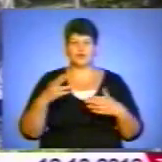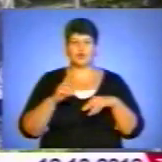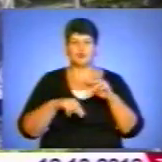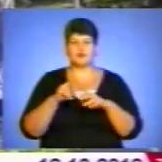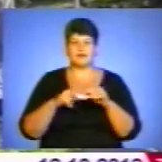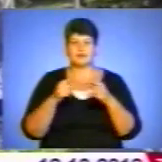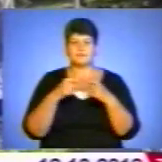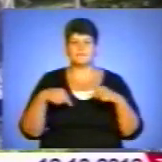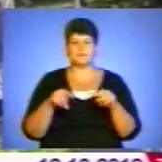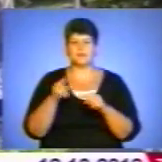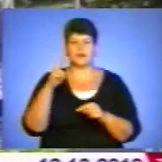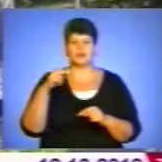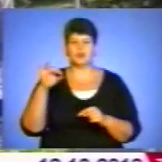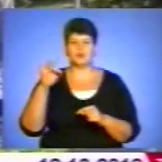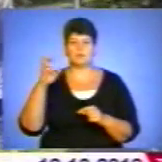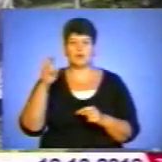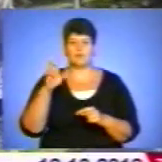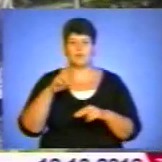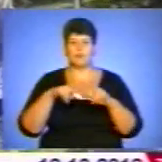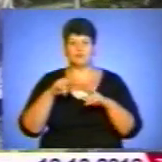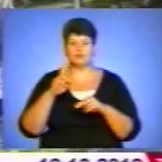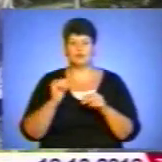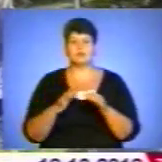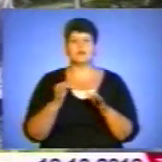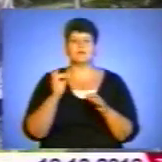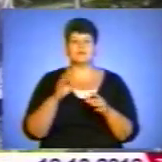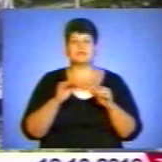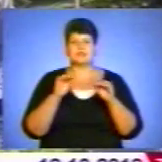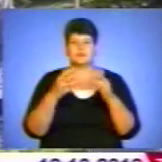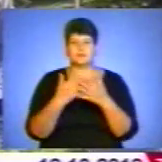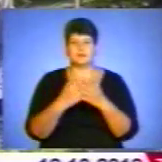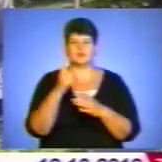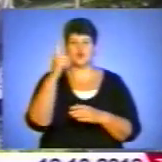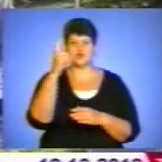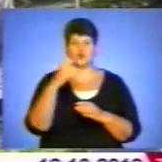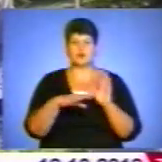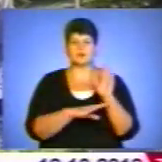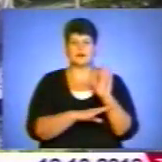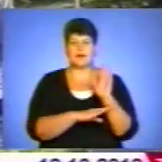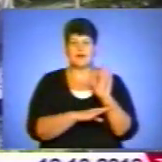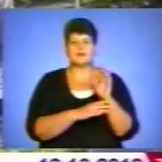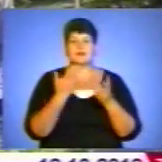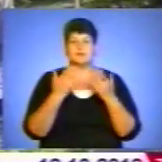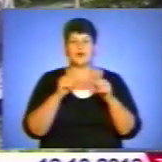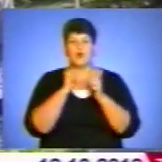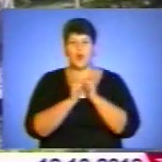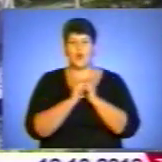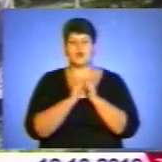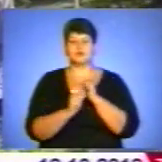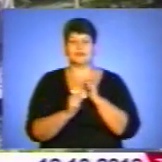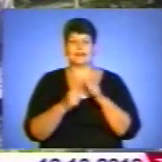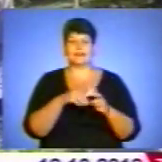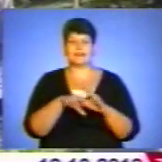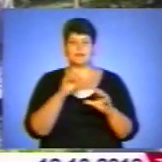«Добробуд» робить добрі справи. Сьогодні ми висаджуємо приблизно до ста дерев. Якби кожен депутат їх на 60,